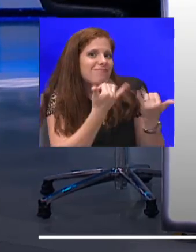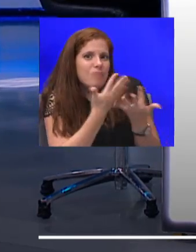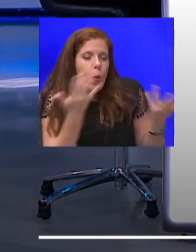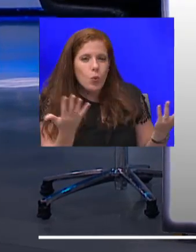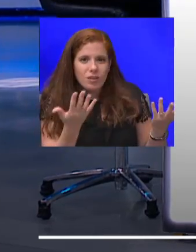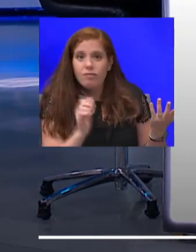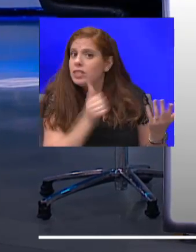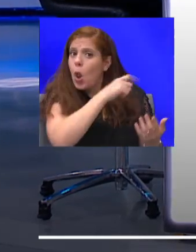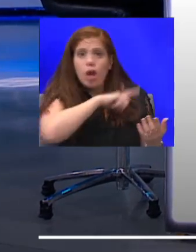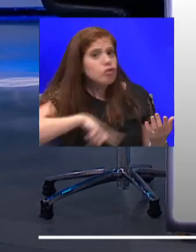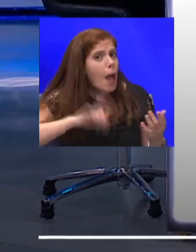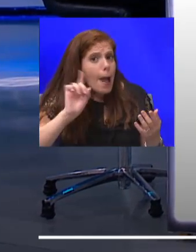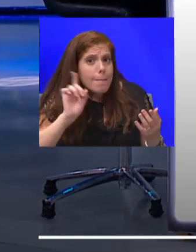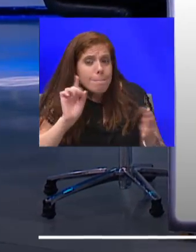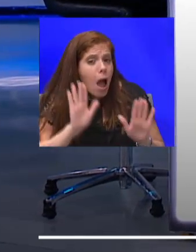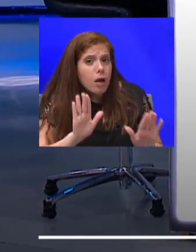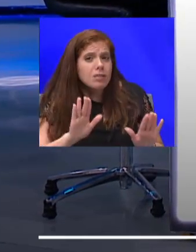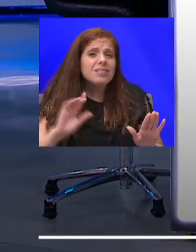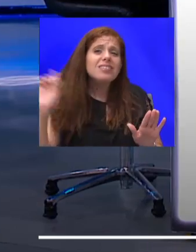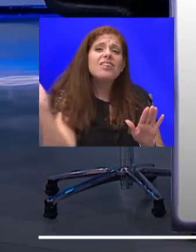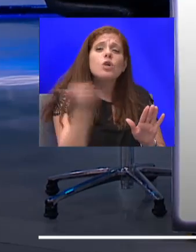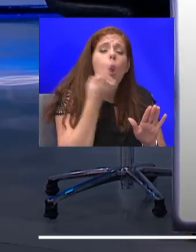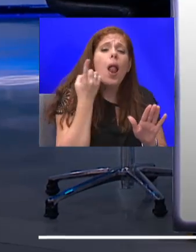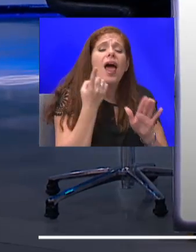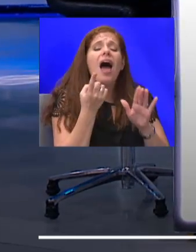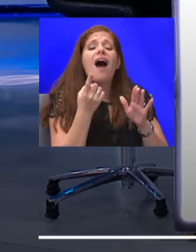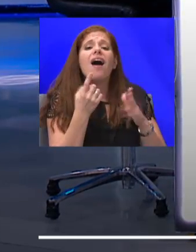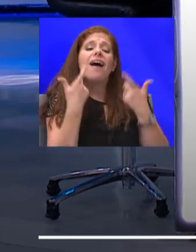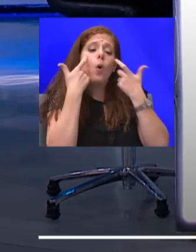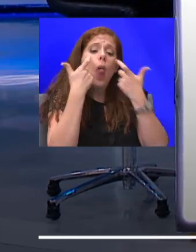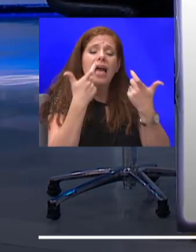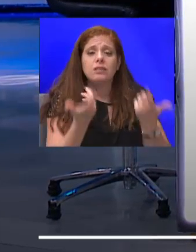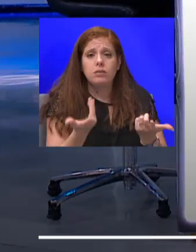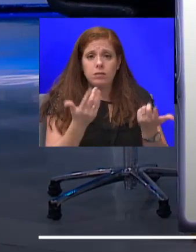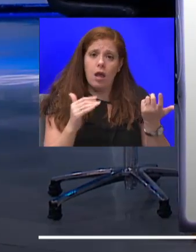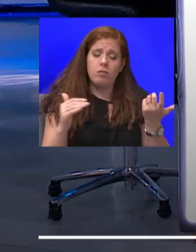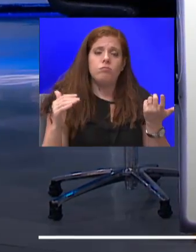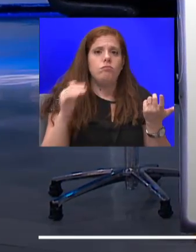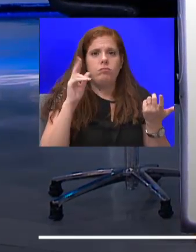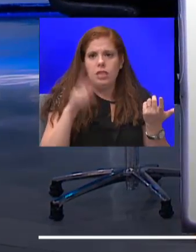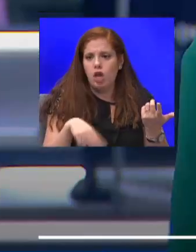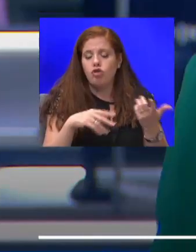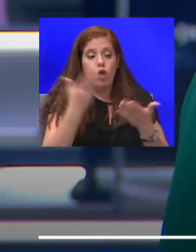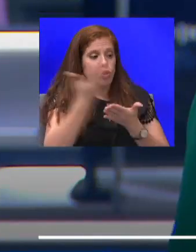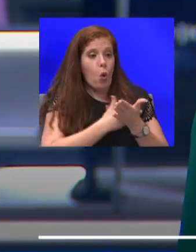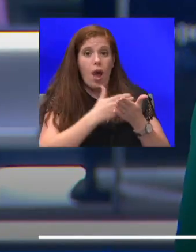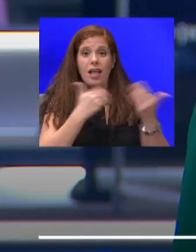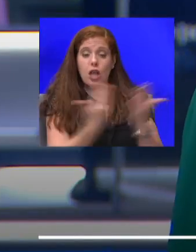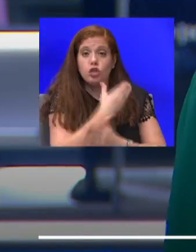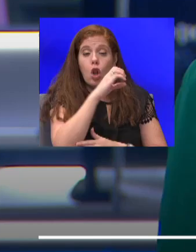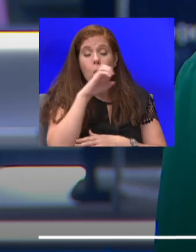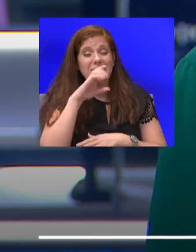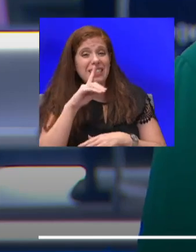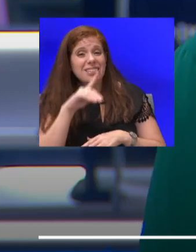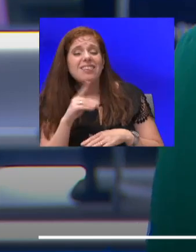הרגולציה שהיא באה מלמעלה. אנחנו הכי ריכול, יש דור חדש של ה-OECD. ישראל הכי ריכוזית ברמות, קשה להם